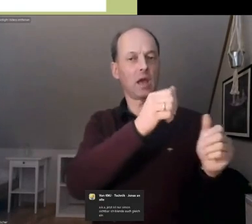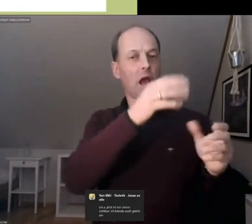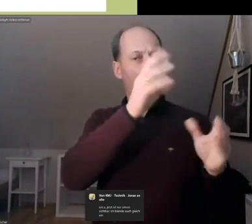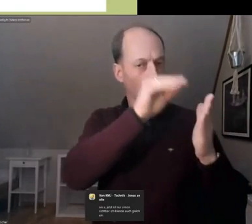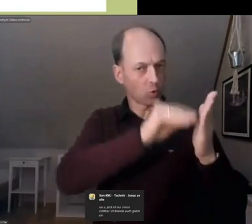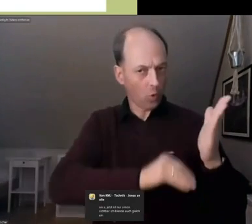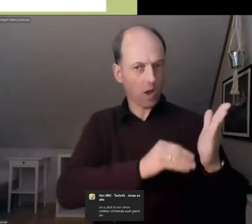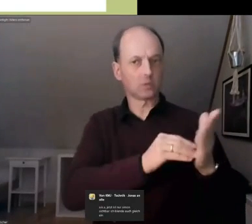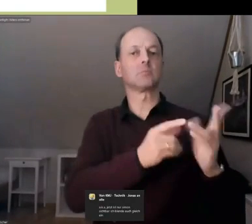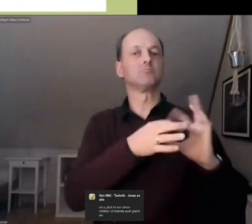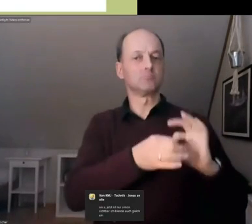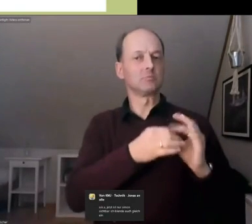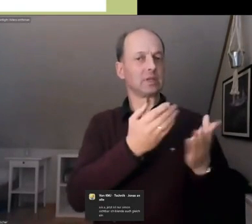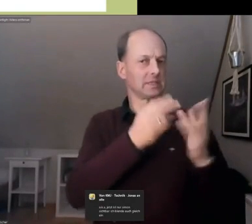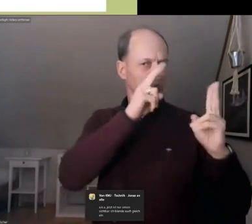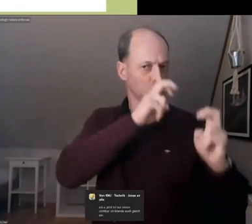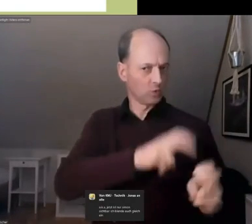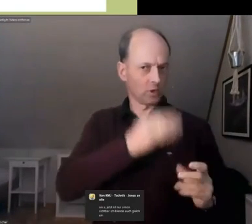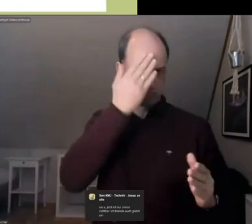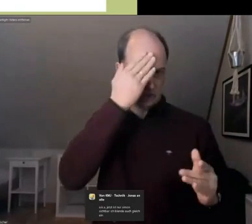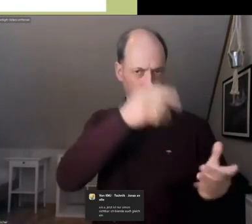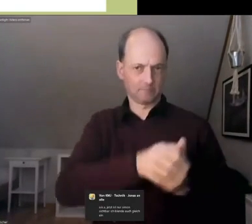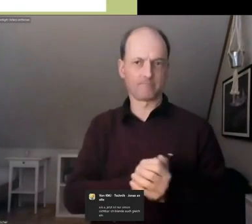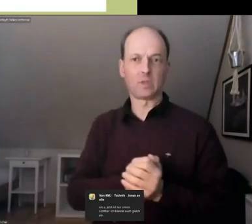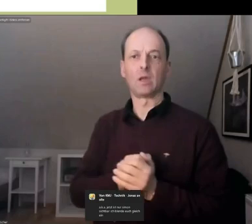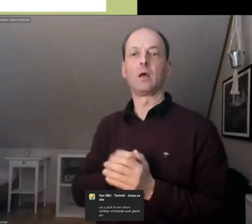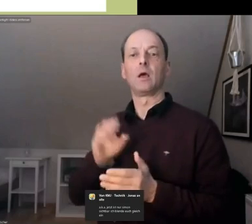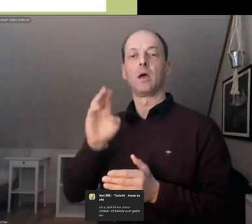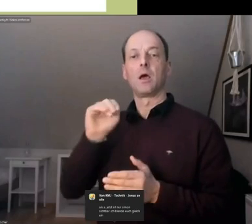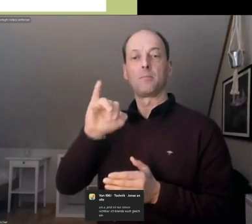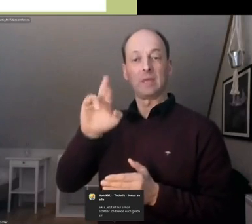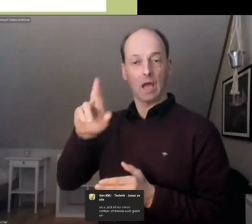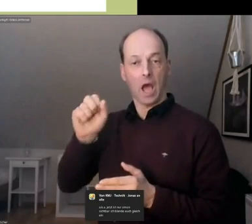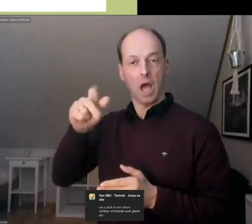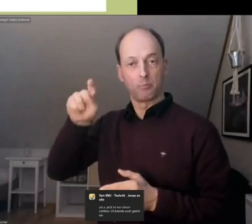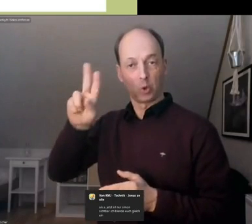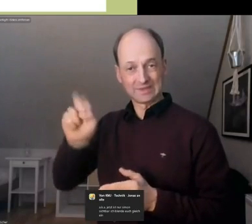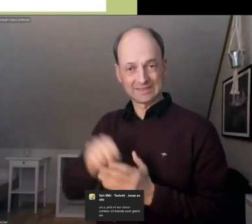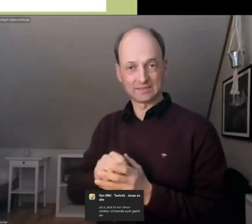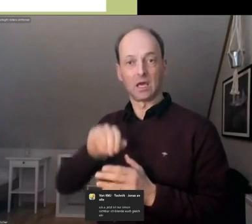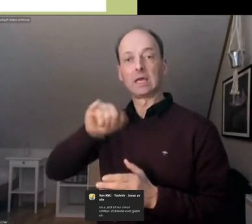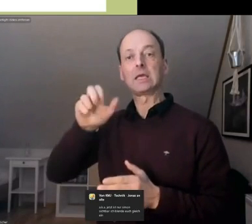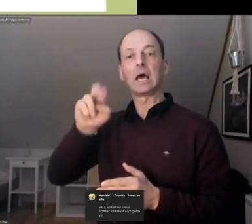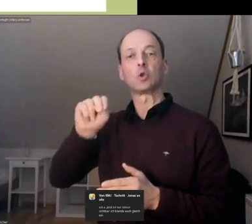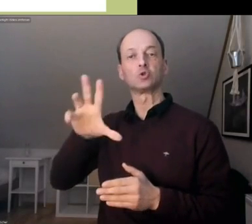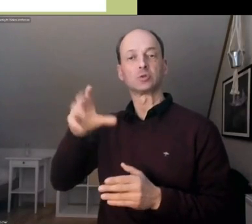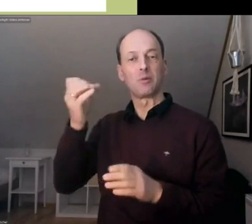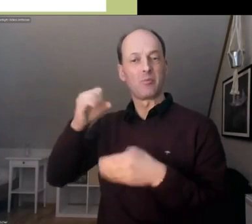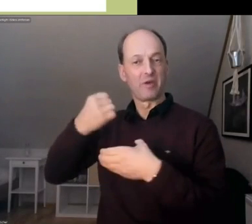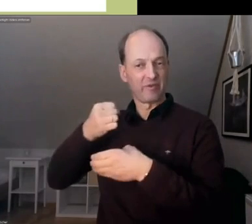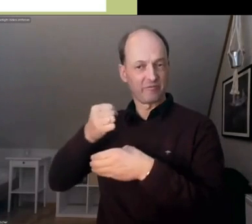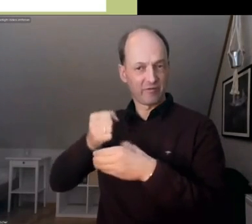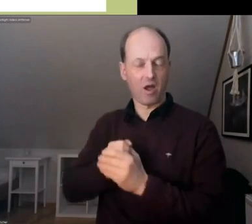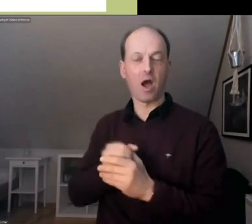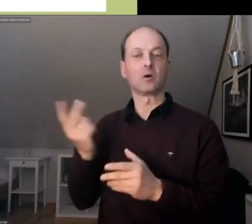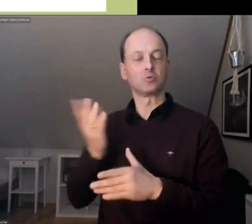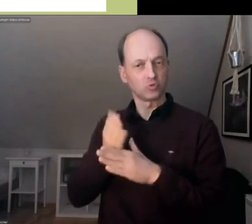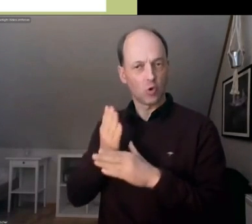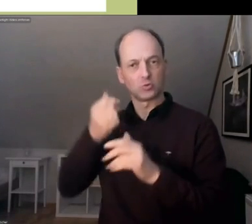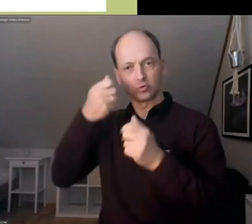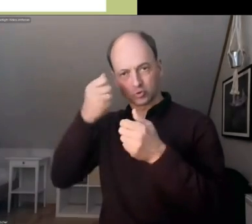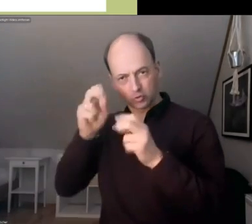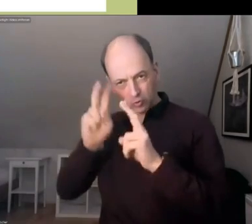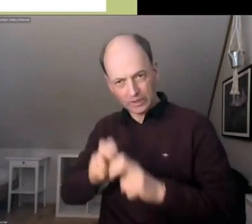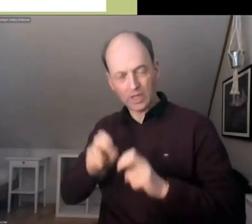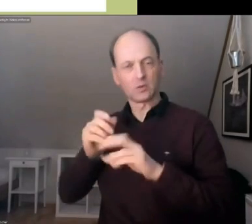und Mira Pütz haben beide Politikwissenschaft studiert und speziell auch zum Thema BürgerInnenräte gearbeitet.